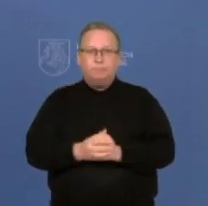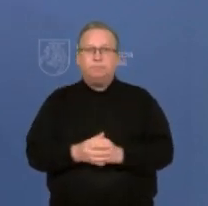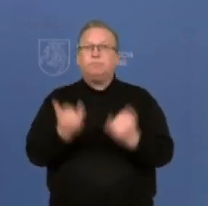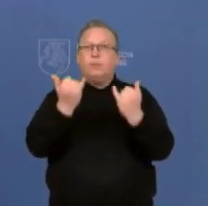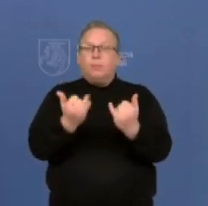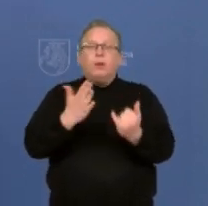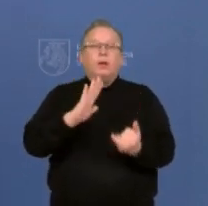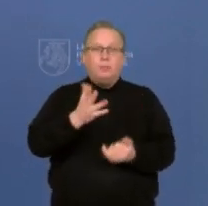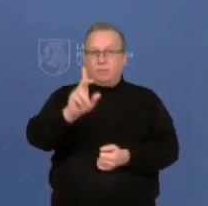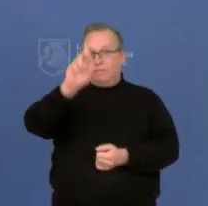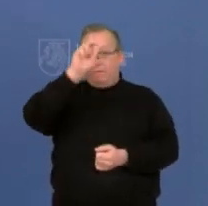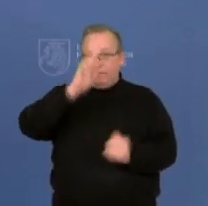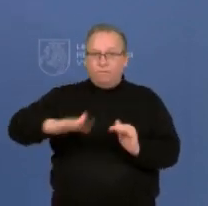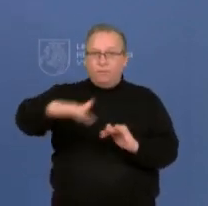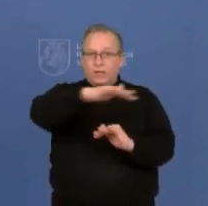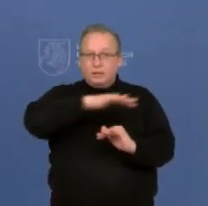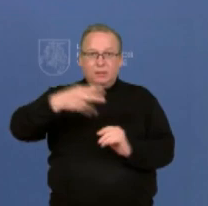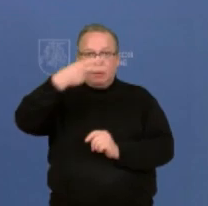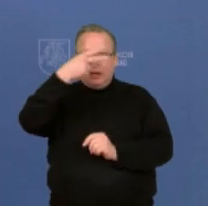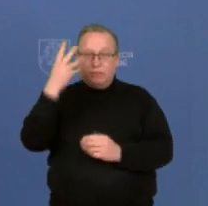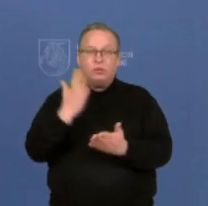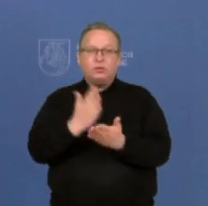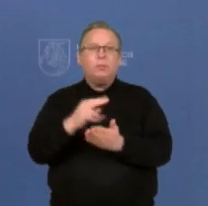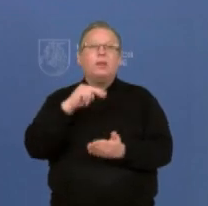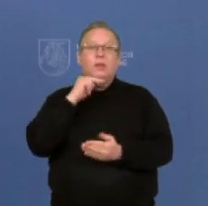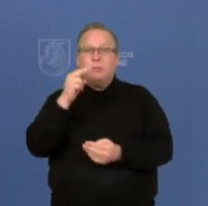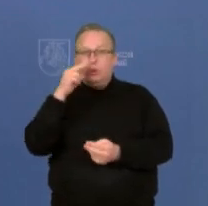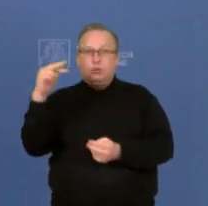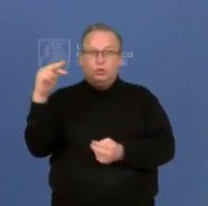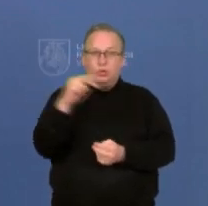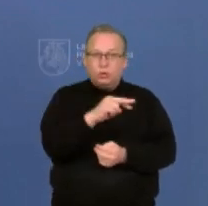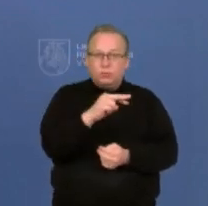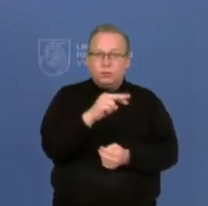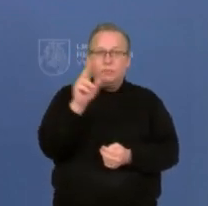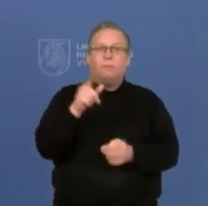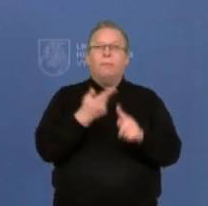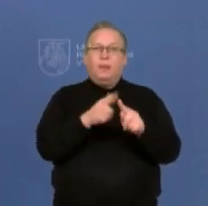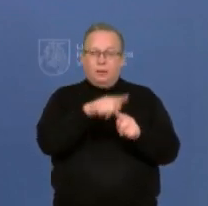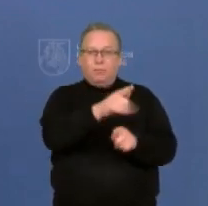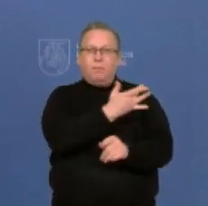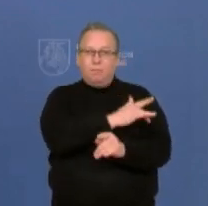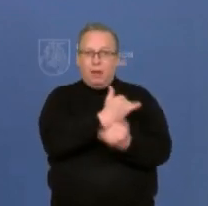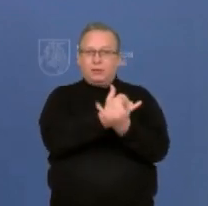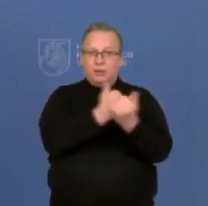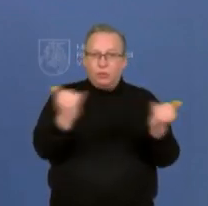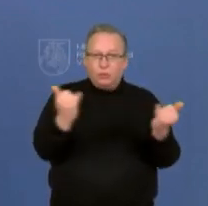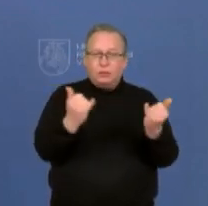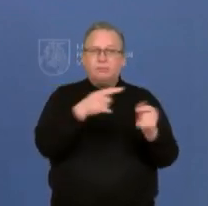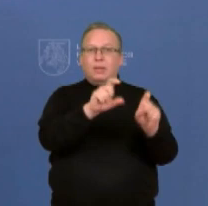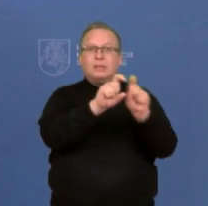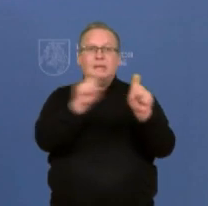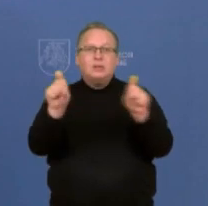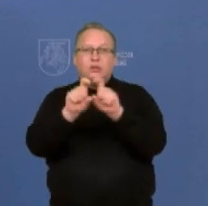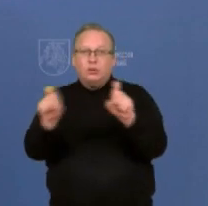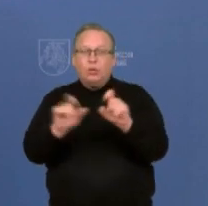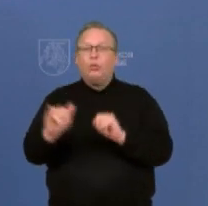tai dabar mūsų didžiausias dėmesys yra nukreiptas į kritinės paslaugas, į kritinės institucijas pačias